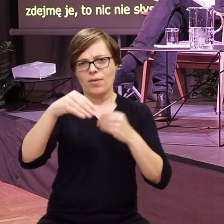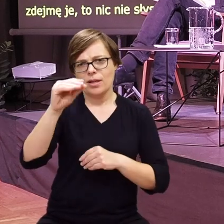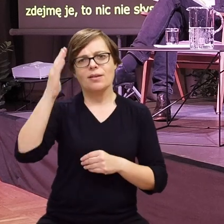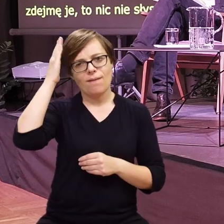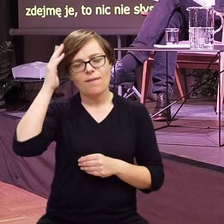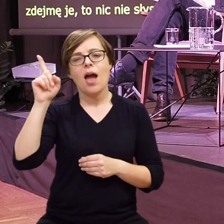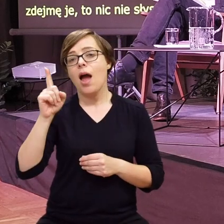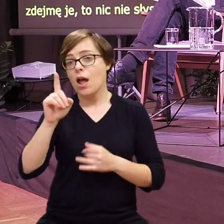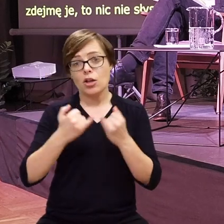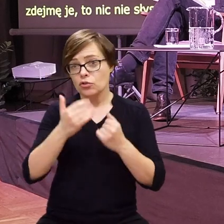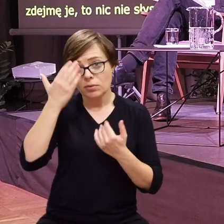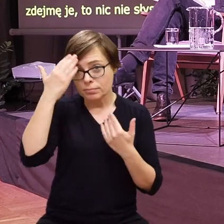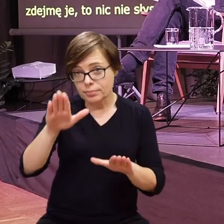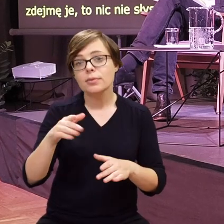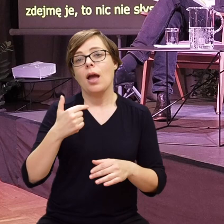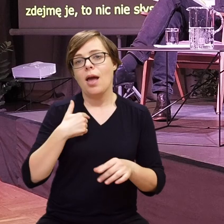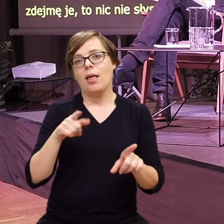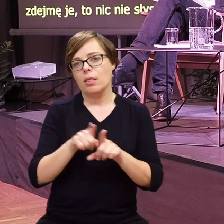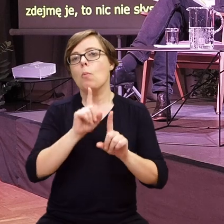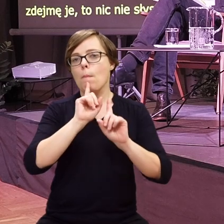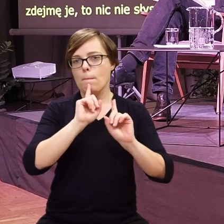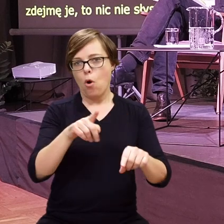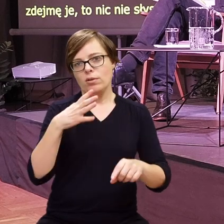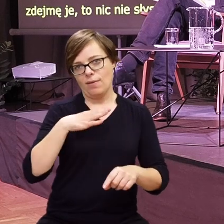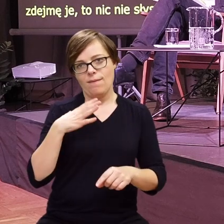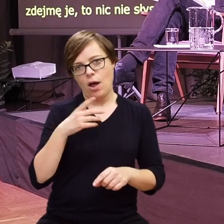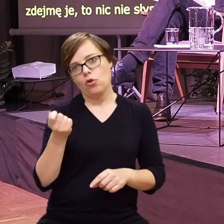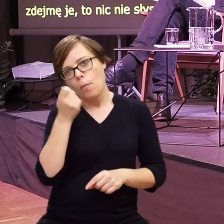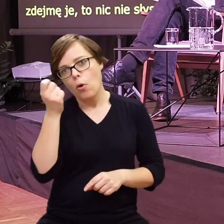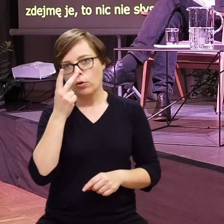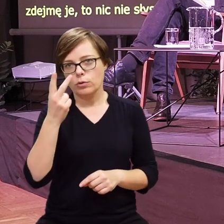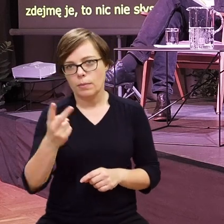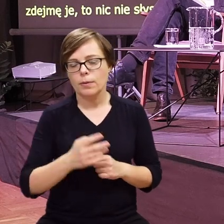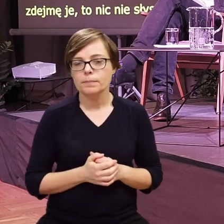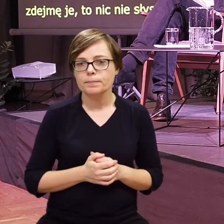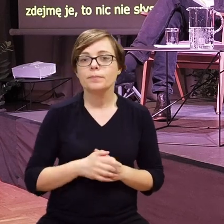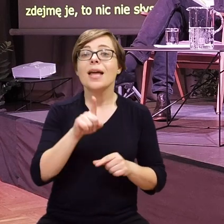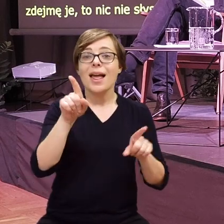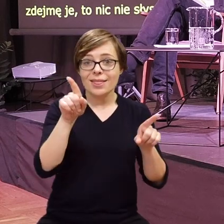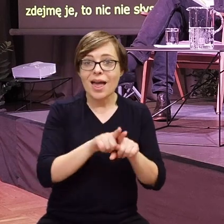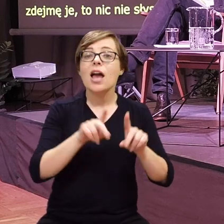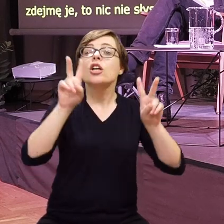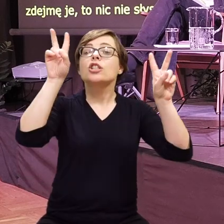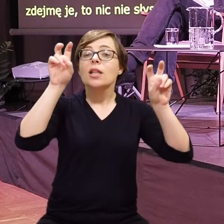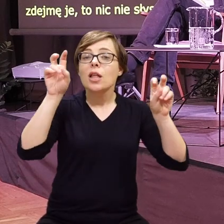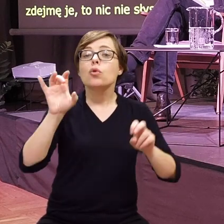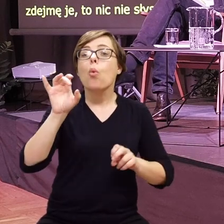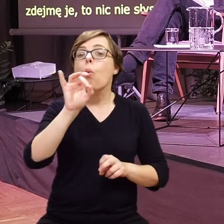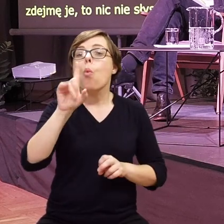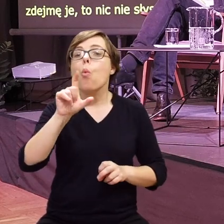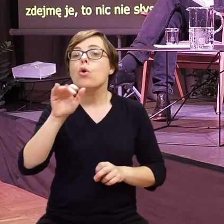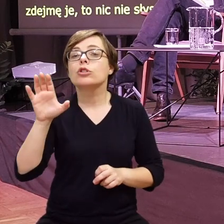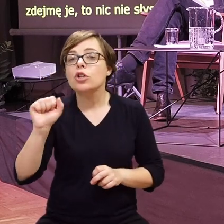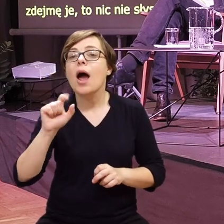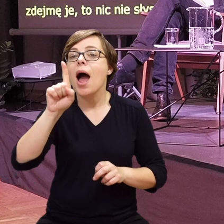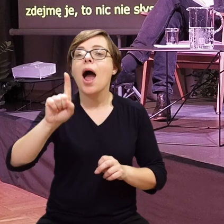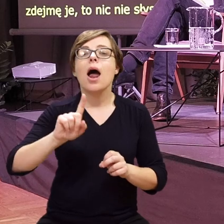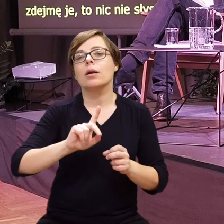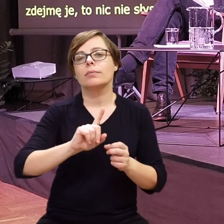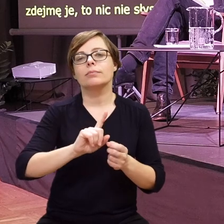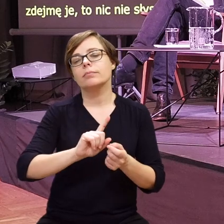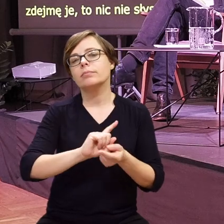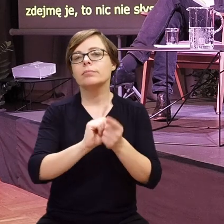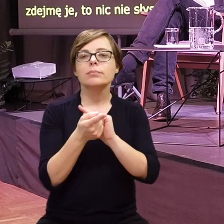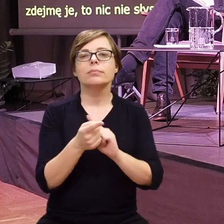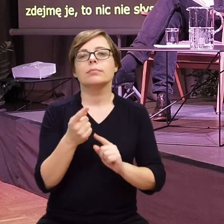bardzo ją polecam też do obejrzenia. I właśnie ona też ma tytuł głusza, tylko tam jest przetłumaczone w inny sposób